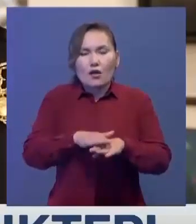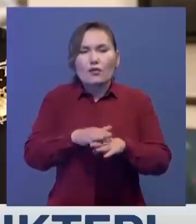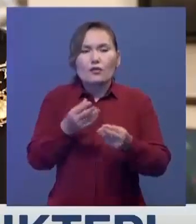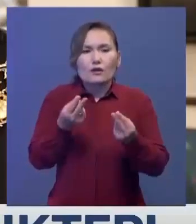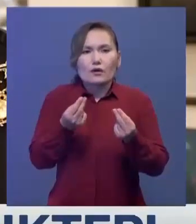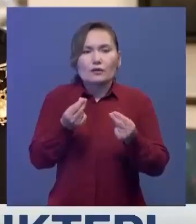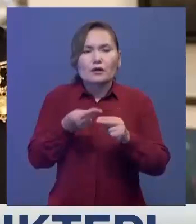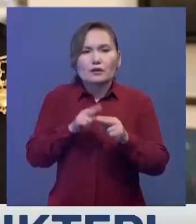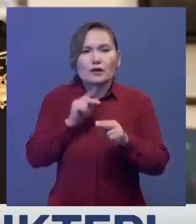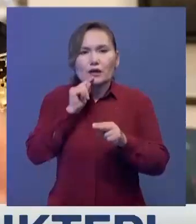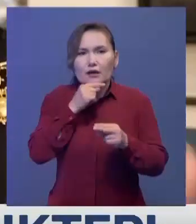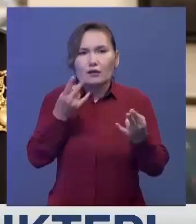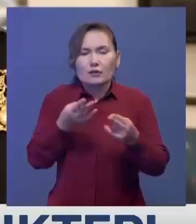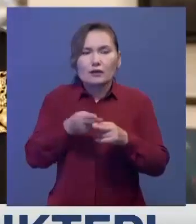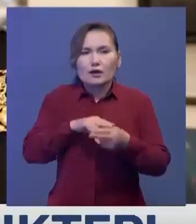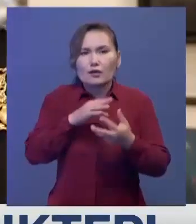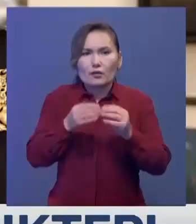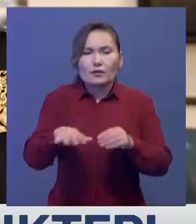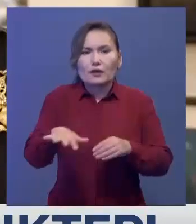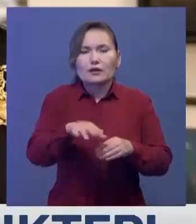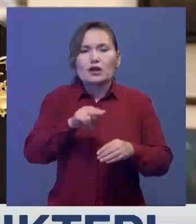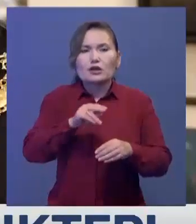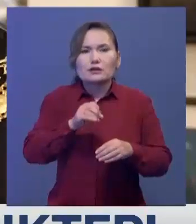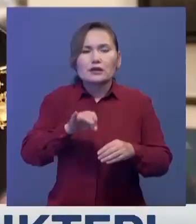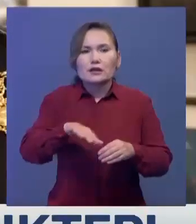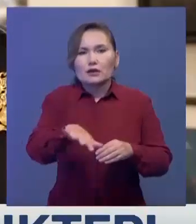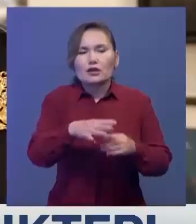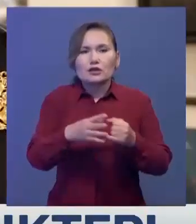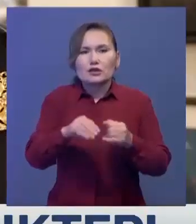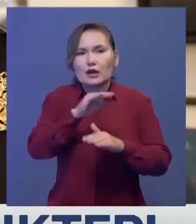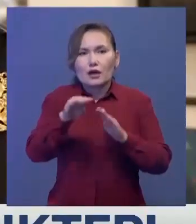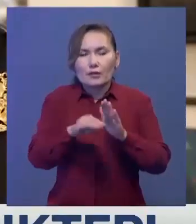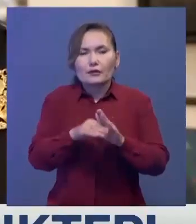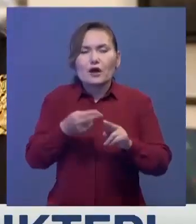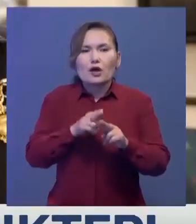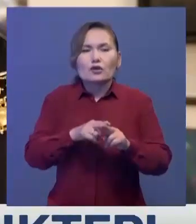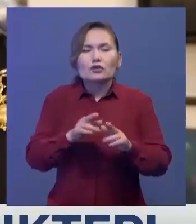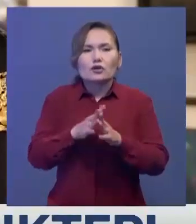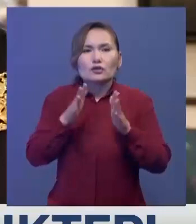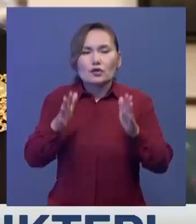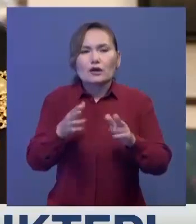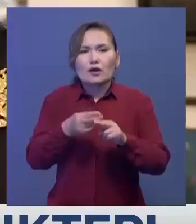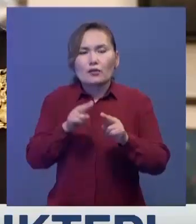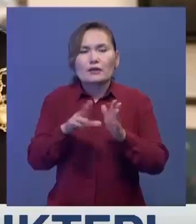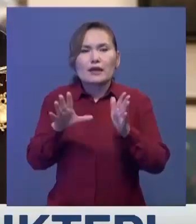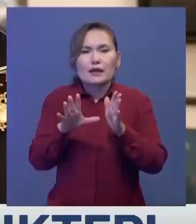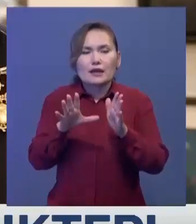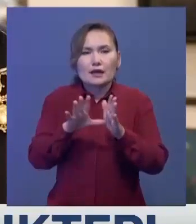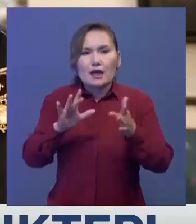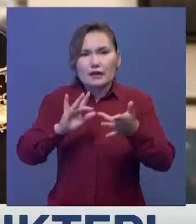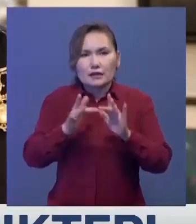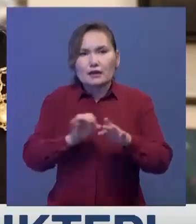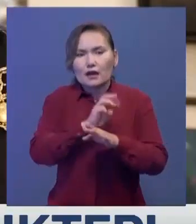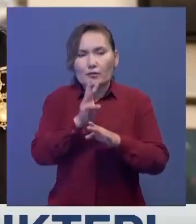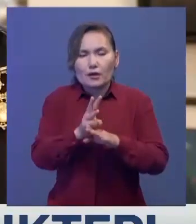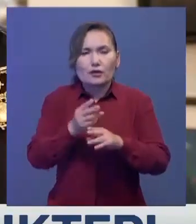жұмысай білуіміз керек. Мысалы қазір Кенсингтон және Челси округынды жердің асына жоғары жылдамдықты интернет сымдары тартылып жатыр. Бұл